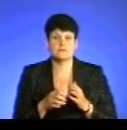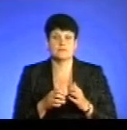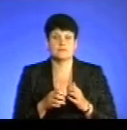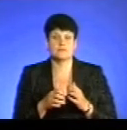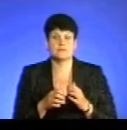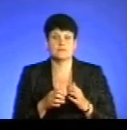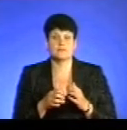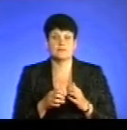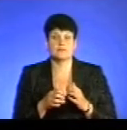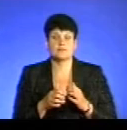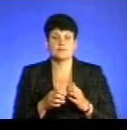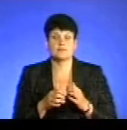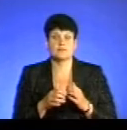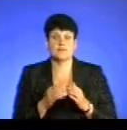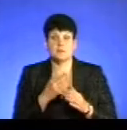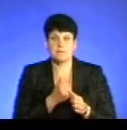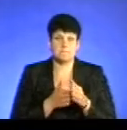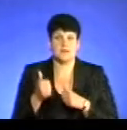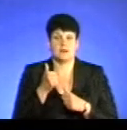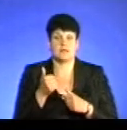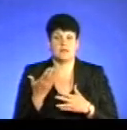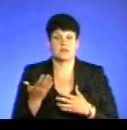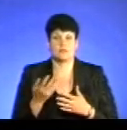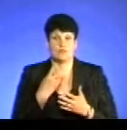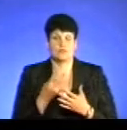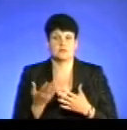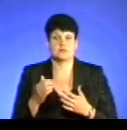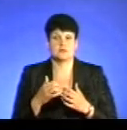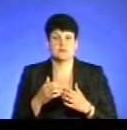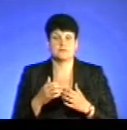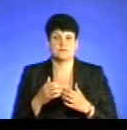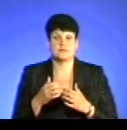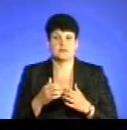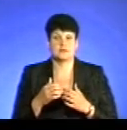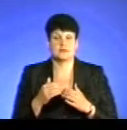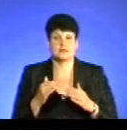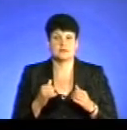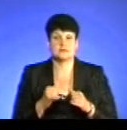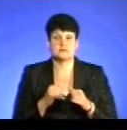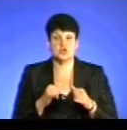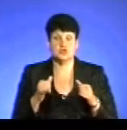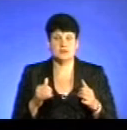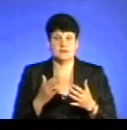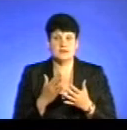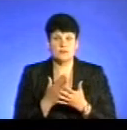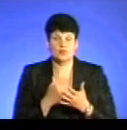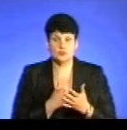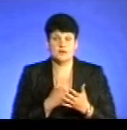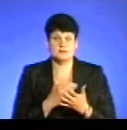показниках вийшли, перегнали. Тобто тенденція йде на розширення